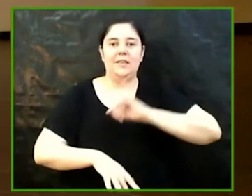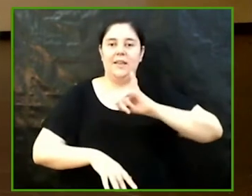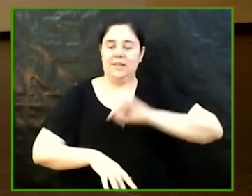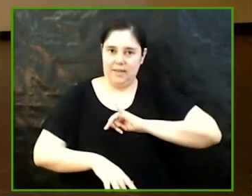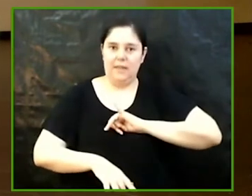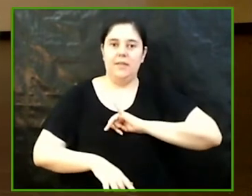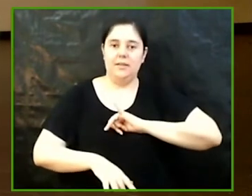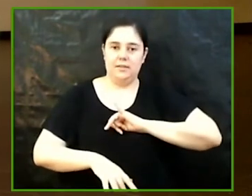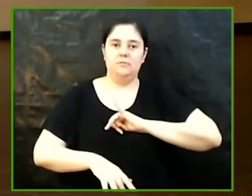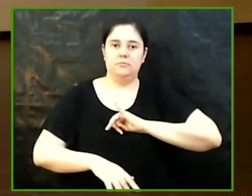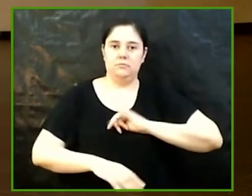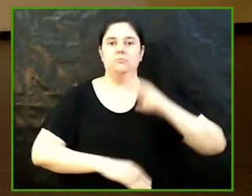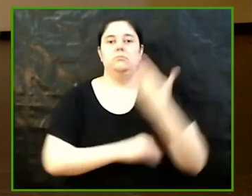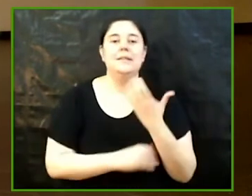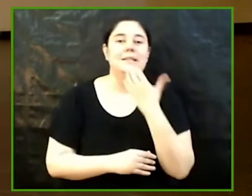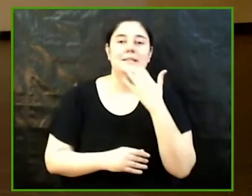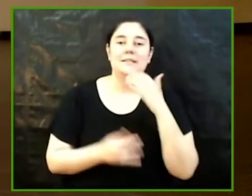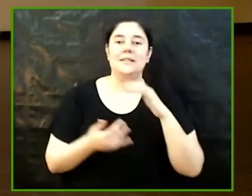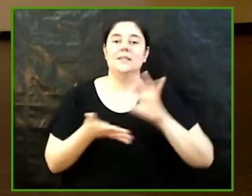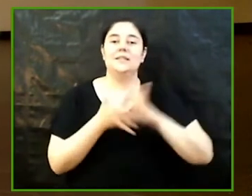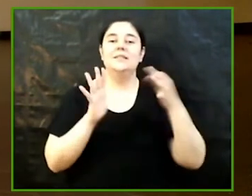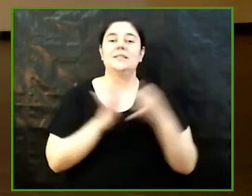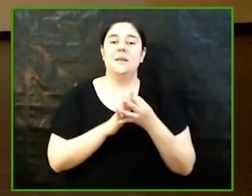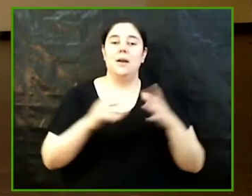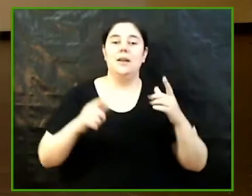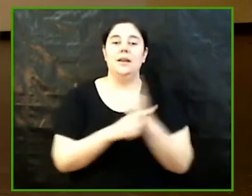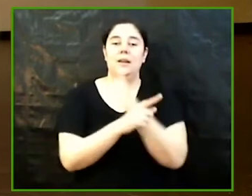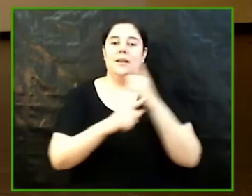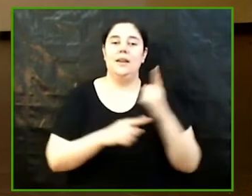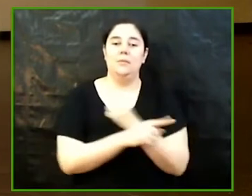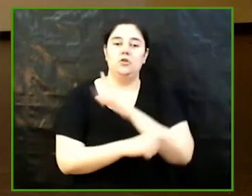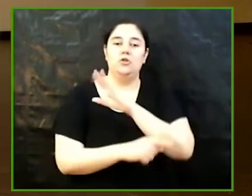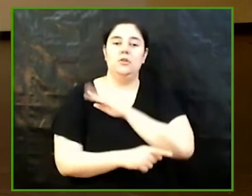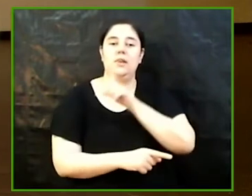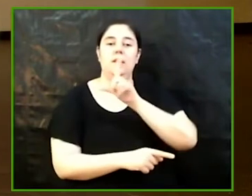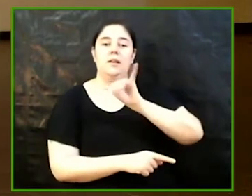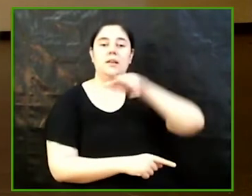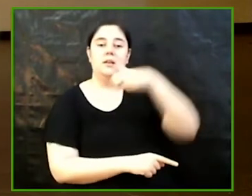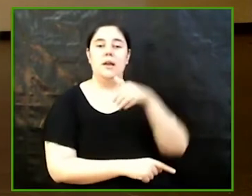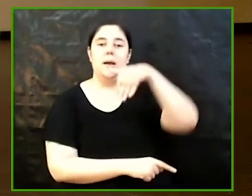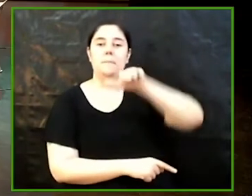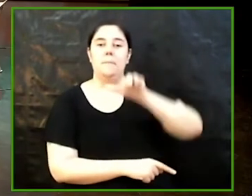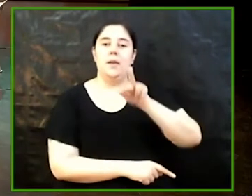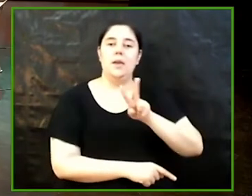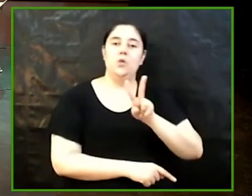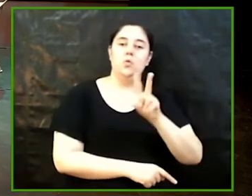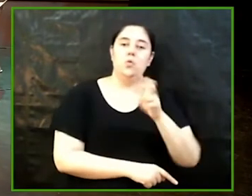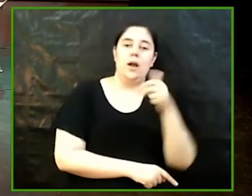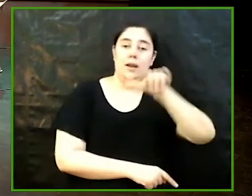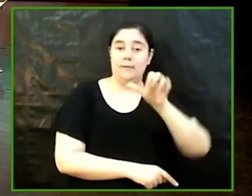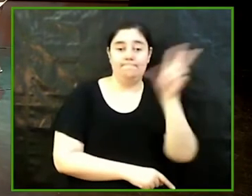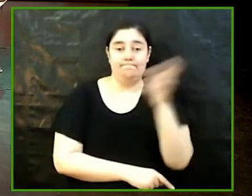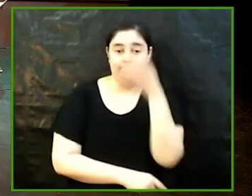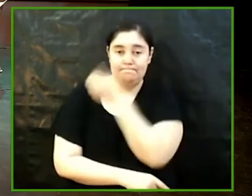en sistema nervioso de Lina Meruane tutora Jessica Faciabend Lago excusa l'assistència